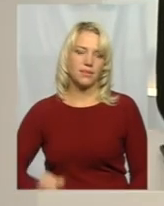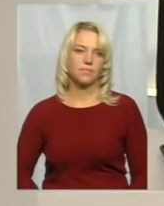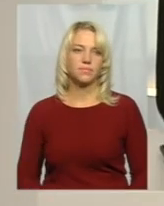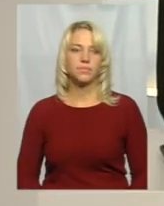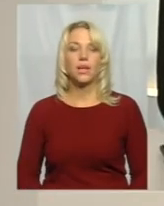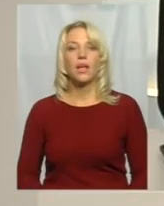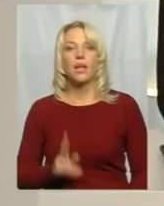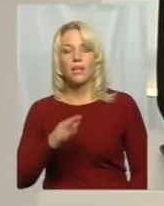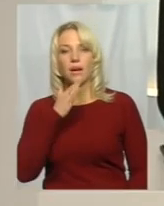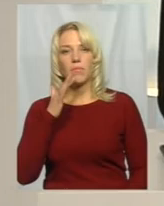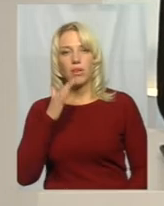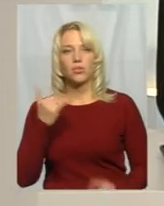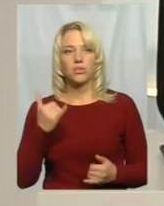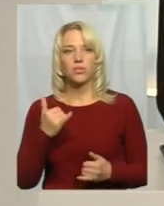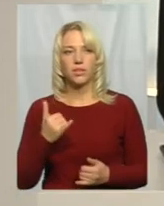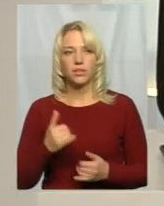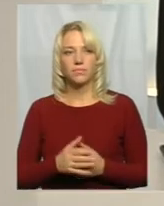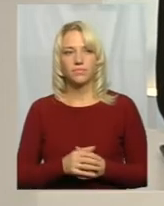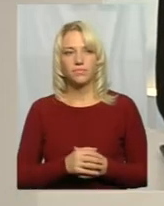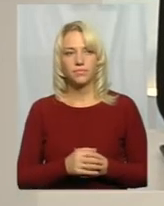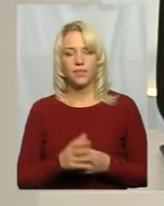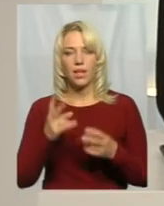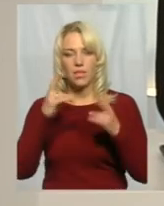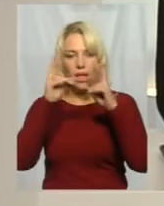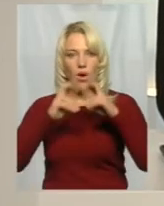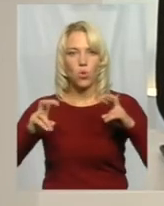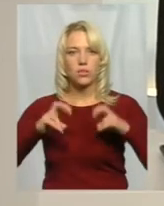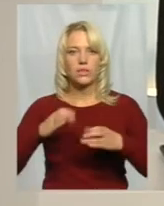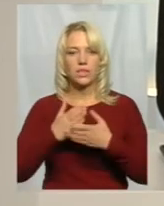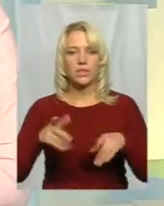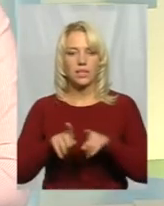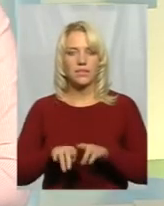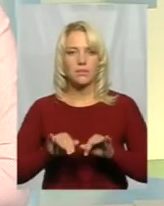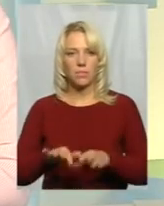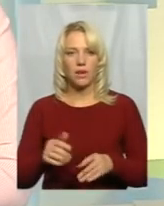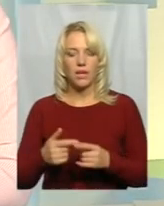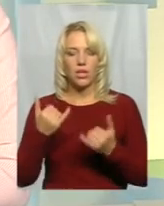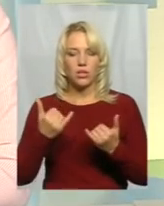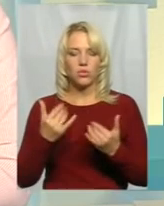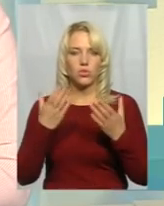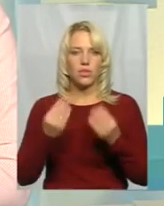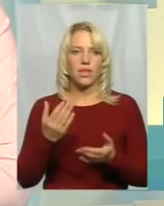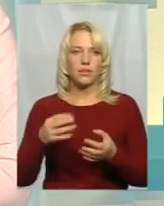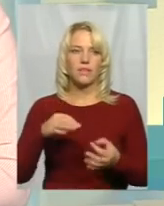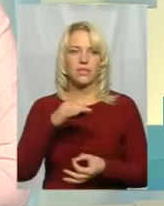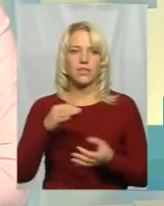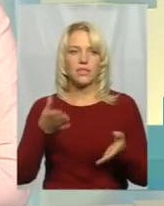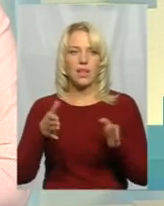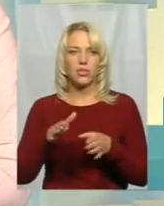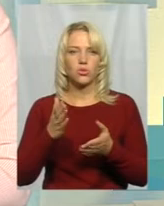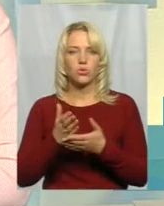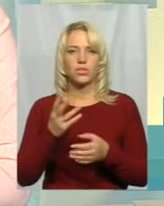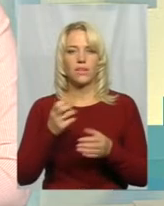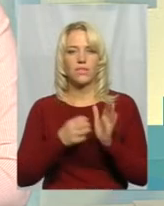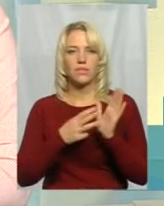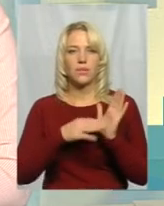Як багато зараз на розгляді знаходиться таких справ? На сьогоднішній день в залишку в нас перебуває близько 17 тисяч виконавчих